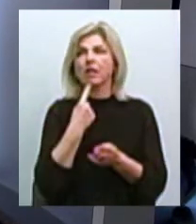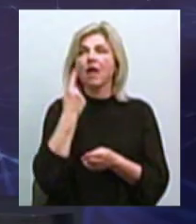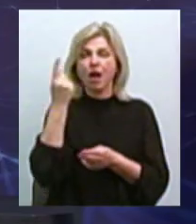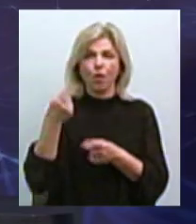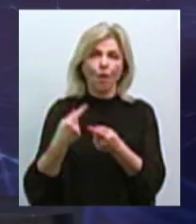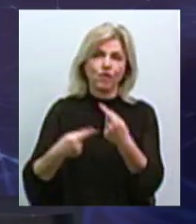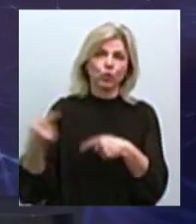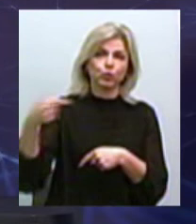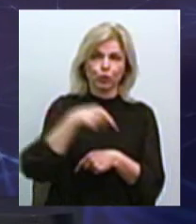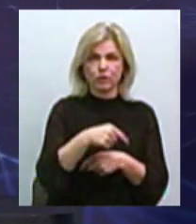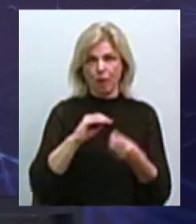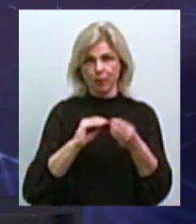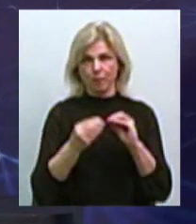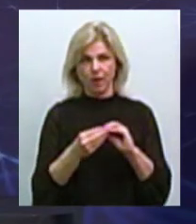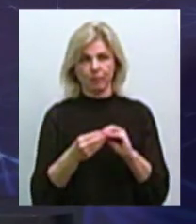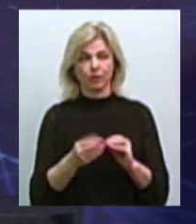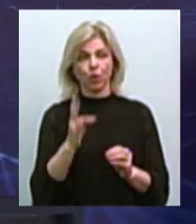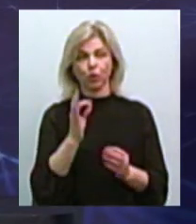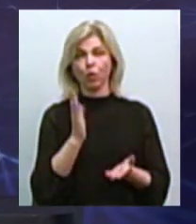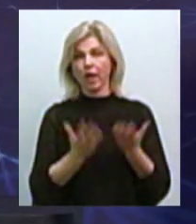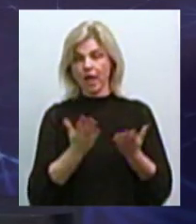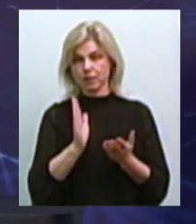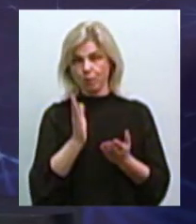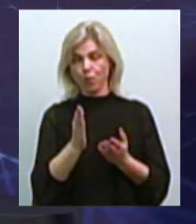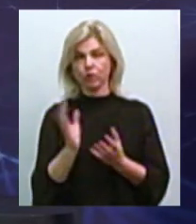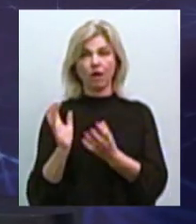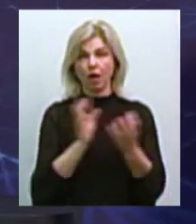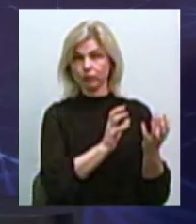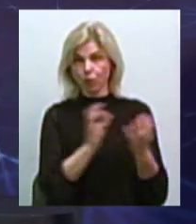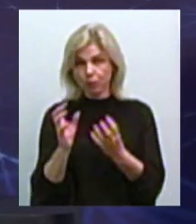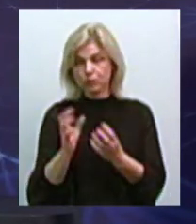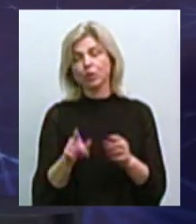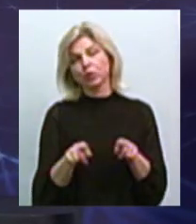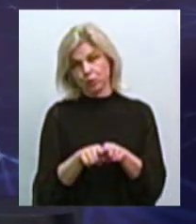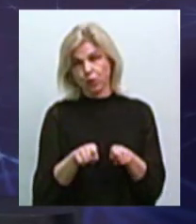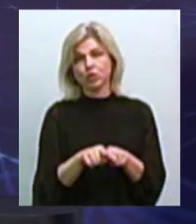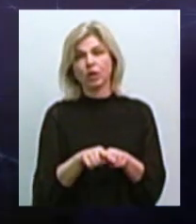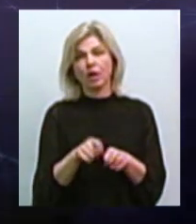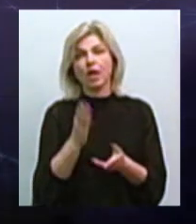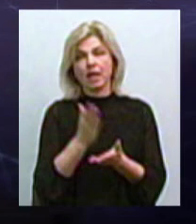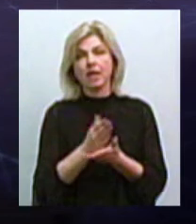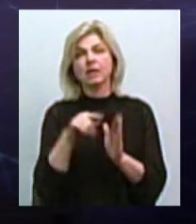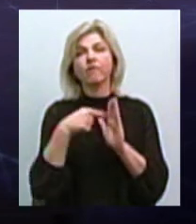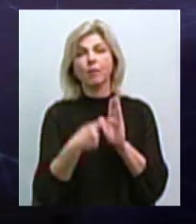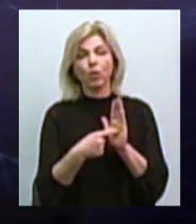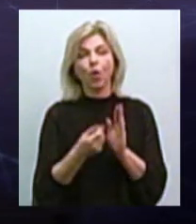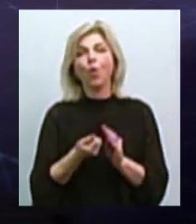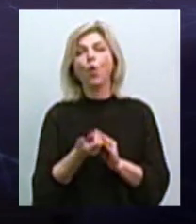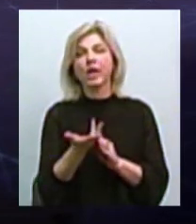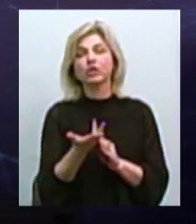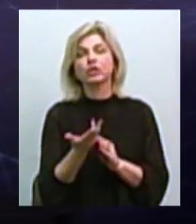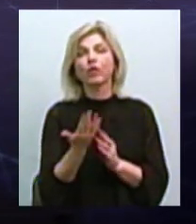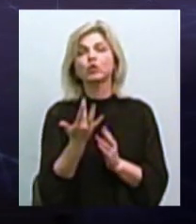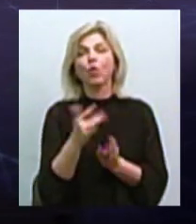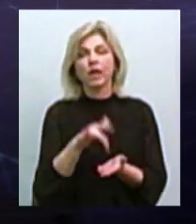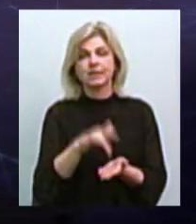тому це проблематично чуть-чуть. Але, якщо буде організований підвоз, то, як би, теж стоїть питання в кількісті місців цього центру.